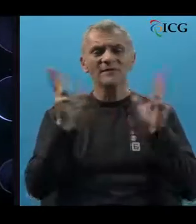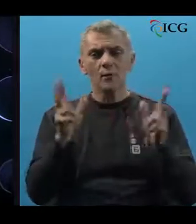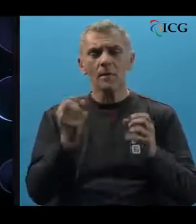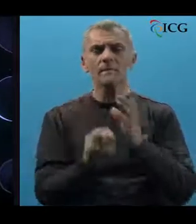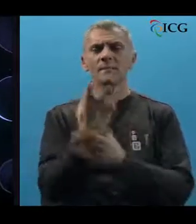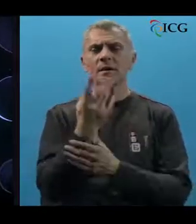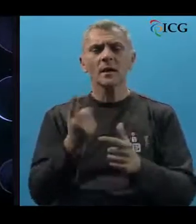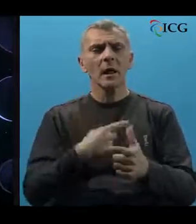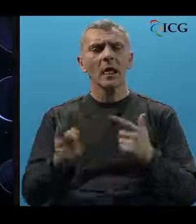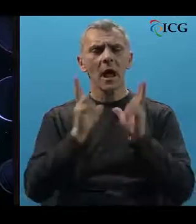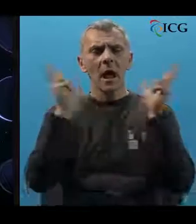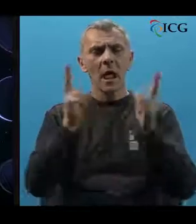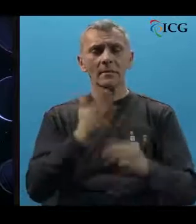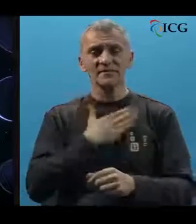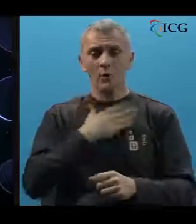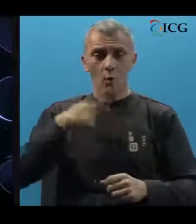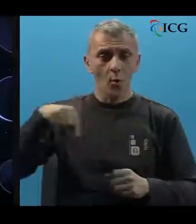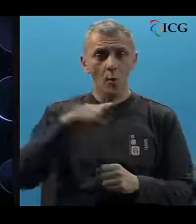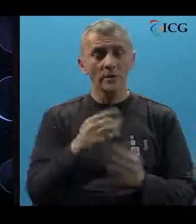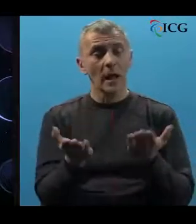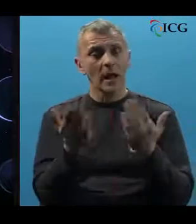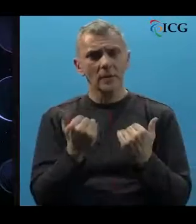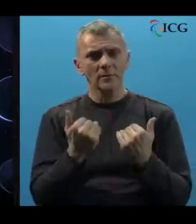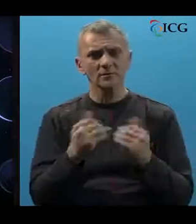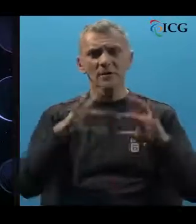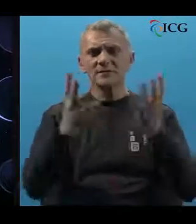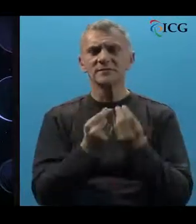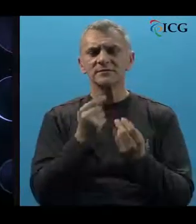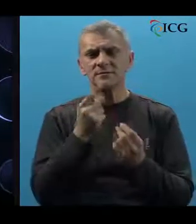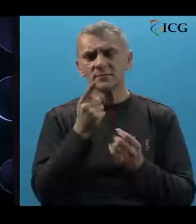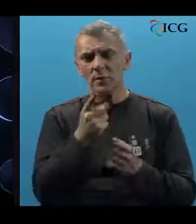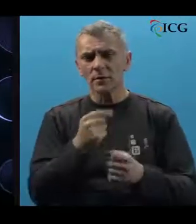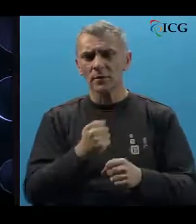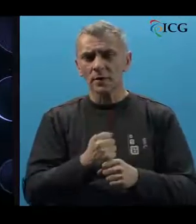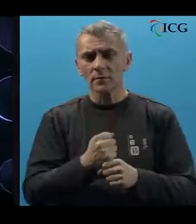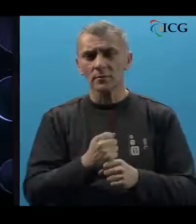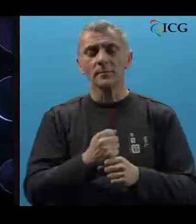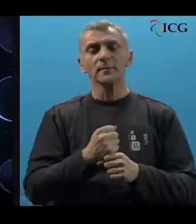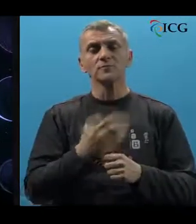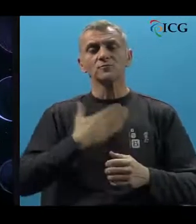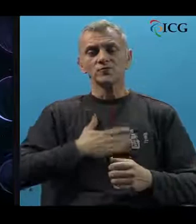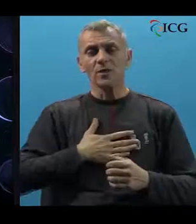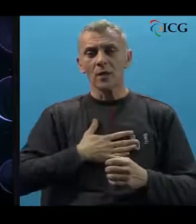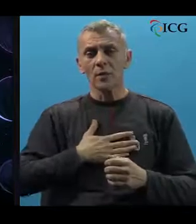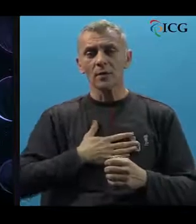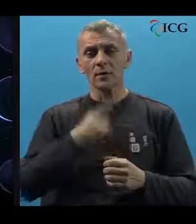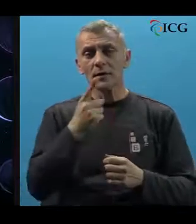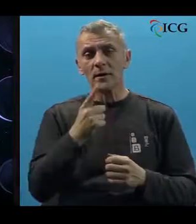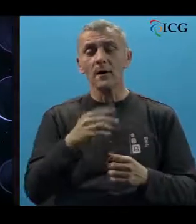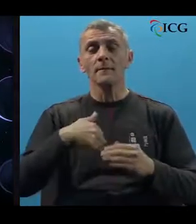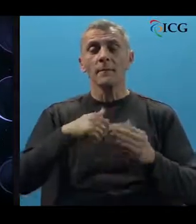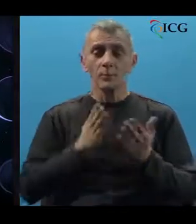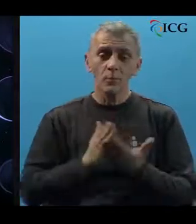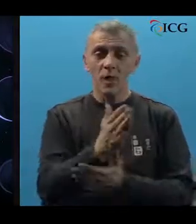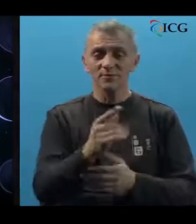prirode ili galamu iz svoje okoline. Međutim, sve to naslute radom, zanosom i tako